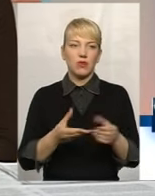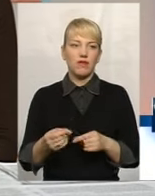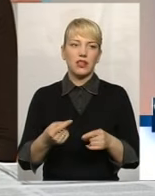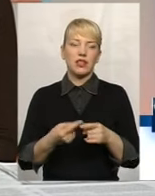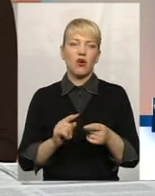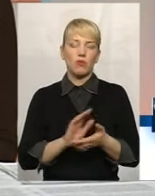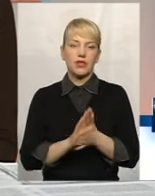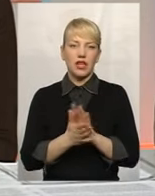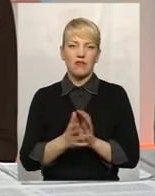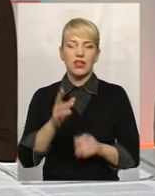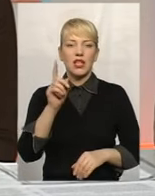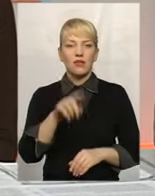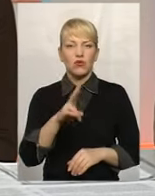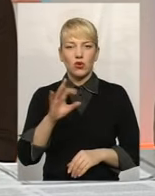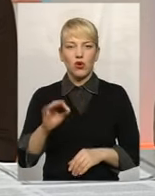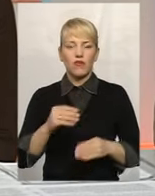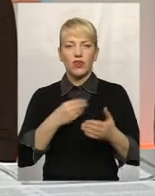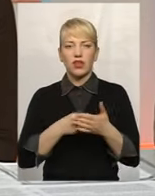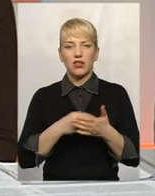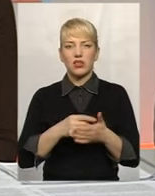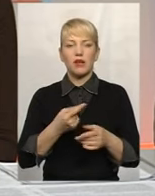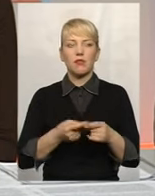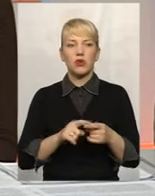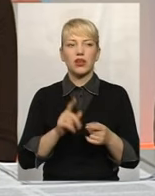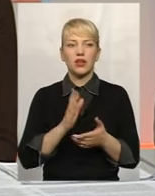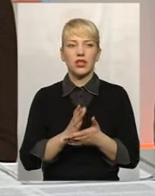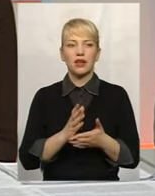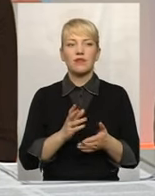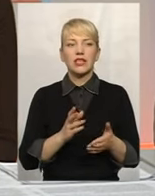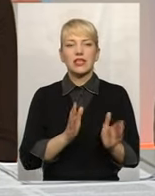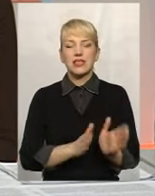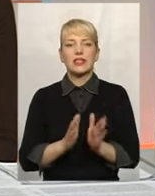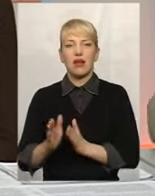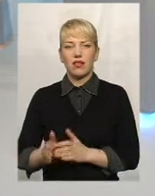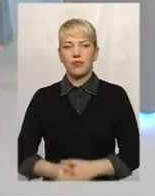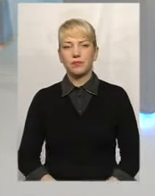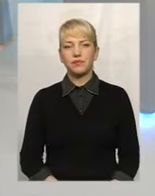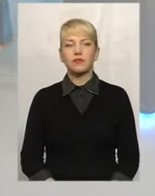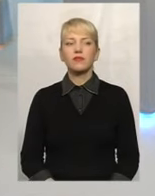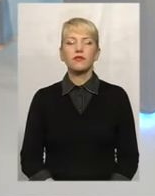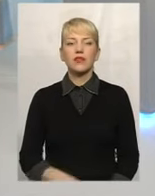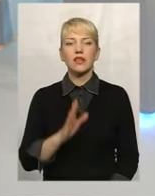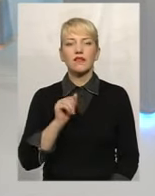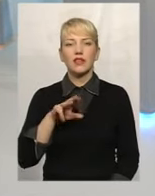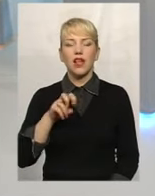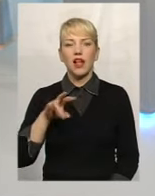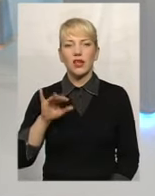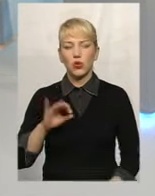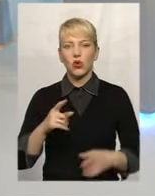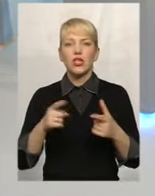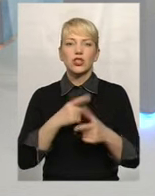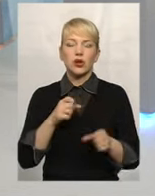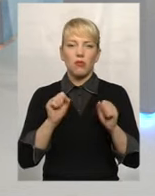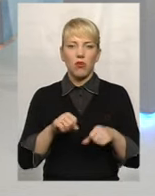обставини. Разом з тим, фінансові санкції, про які ми говорили, є сталими. Пан Віталій, чи може